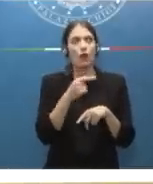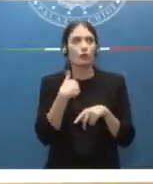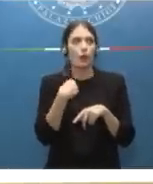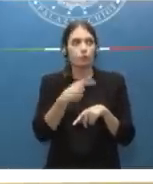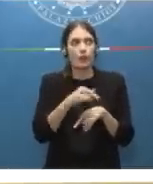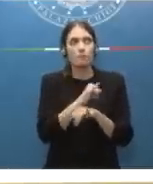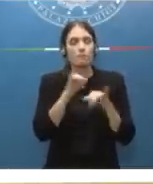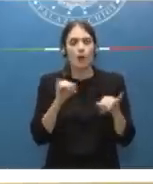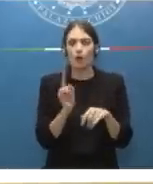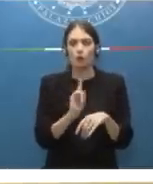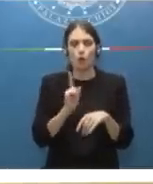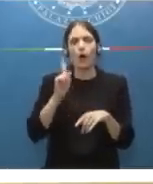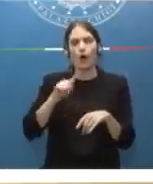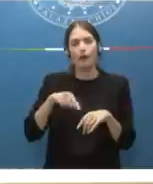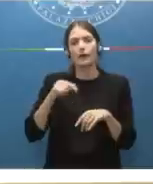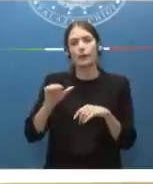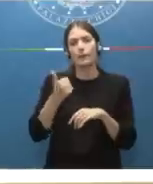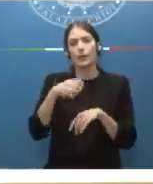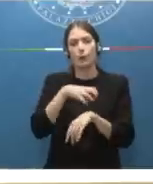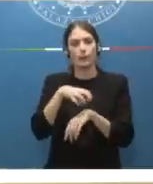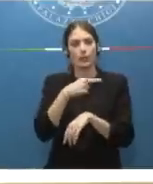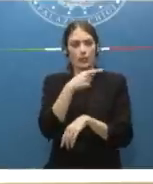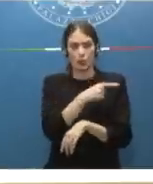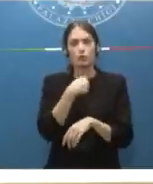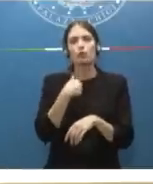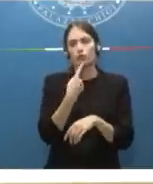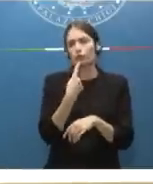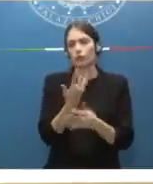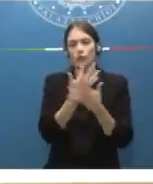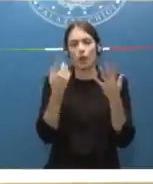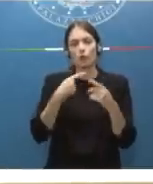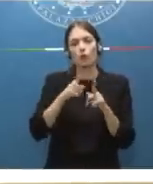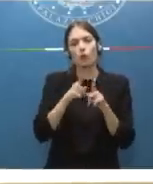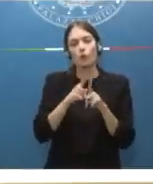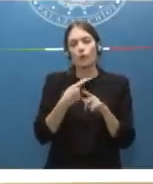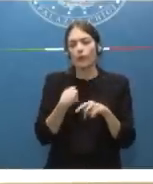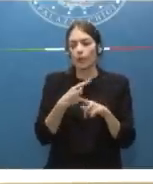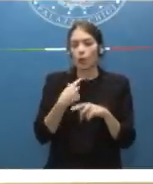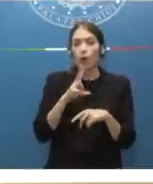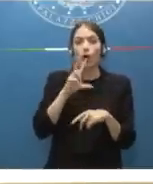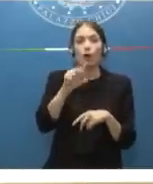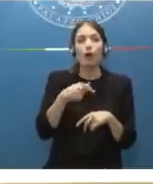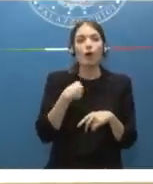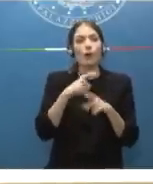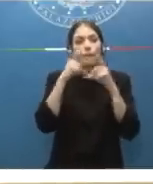anche con il Primo Ministro. Non c'è alcun ripensamento. Non ho mai dichiarato che non sarei andato in questa direzione.